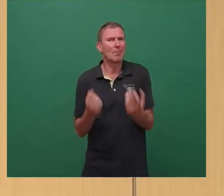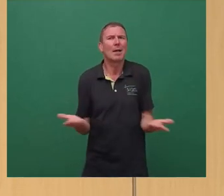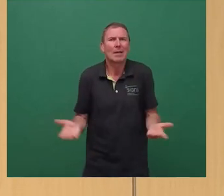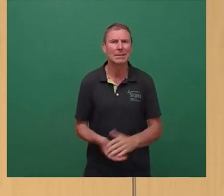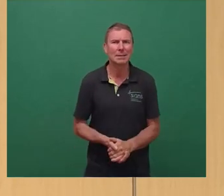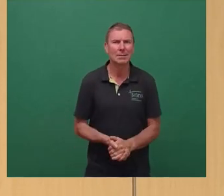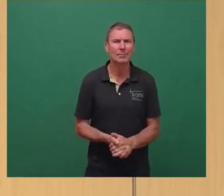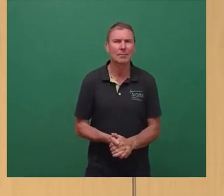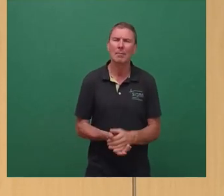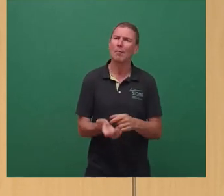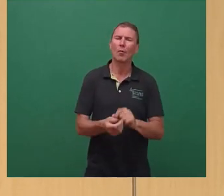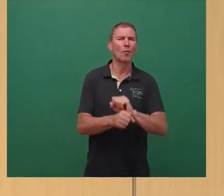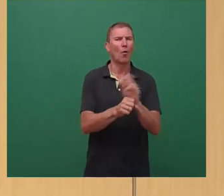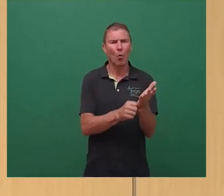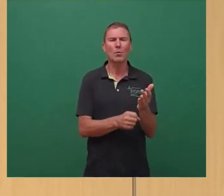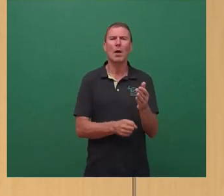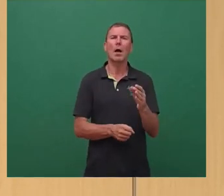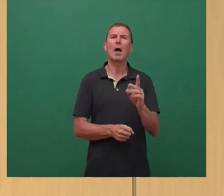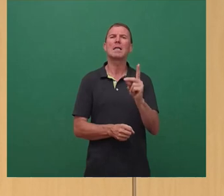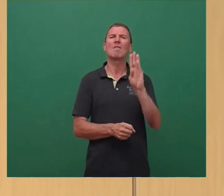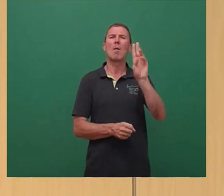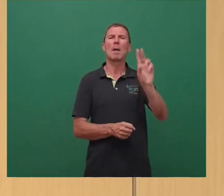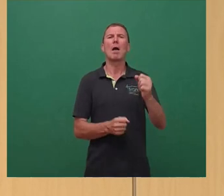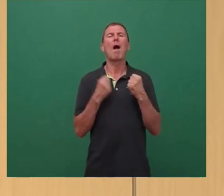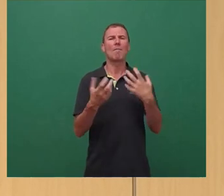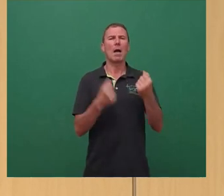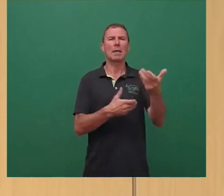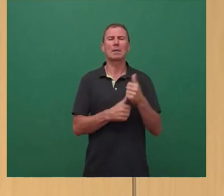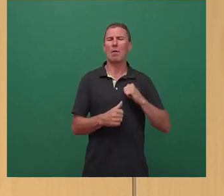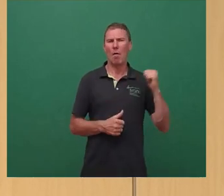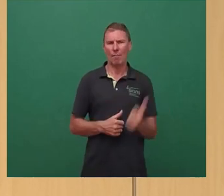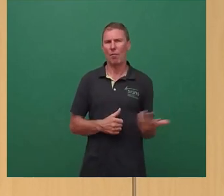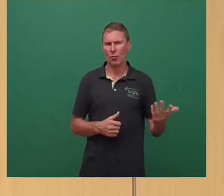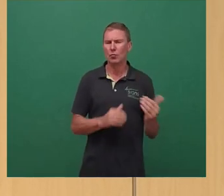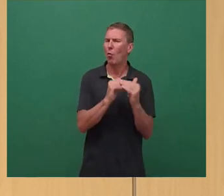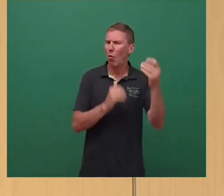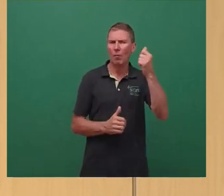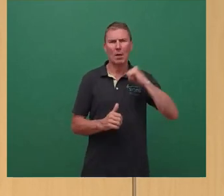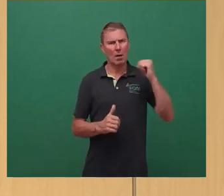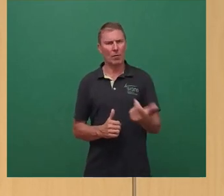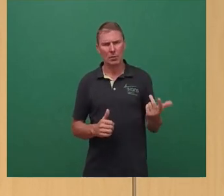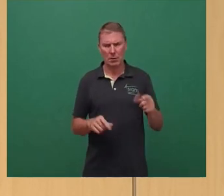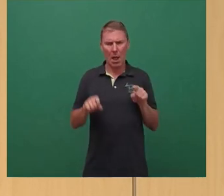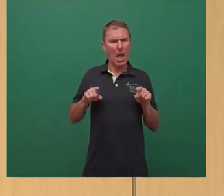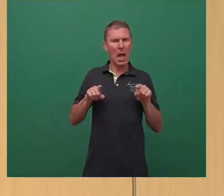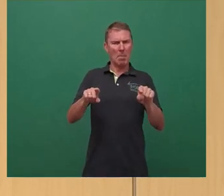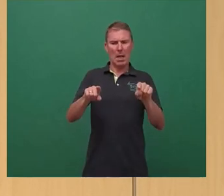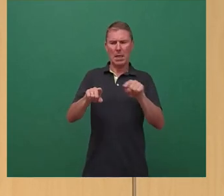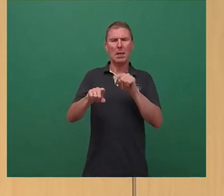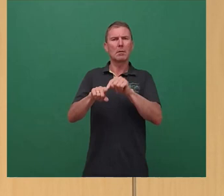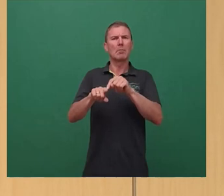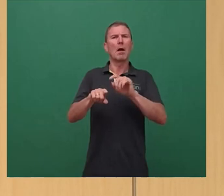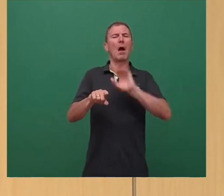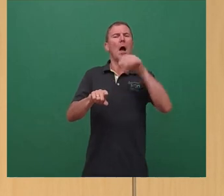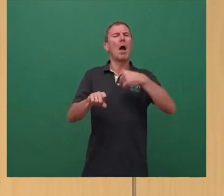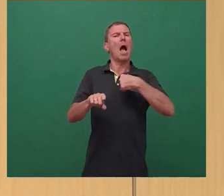Aufgrund von Corona hat die DVB massiv Fahrgäste verloren und dadurch höhere finanzielle Verluste. Parallel dazu kommen einzelne hausgemachte Probleme und